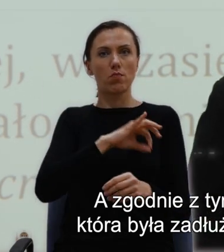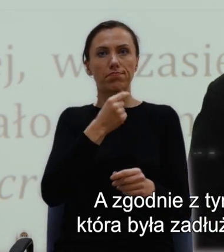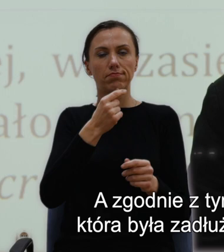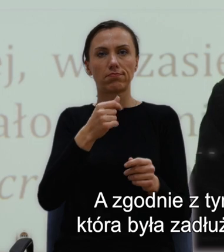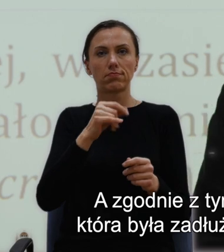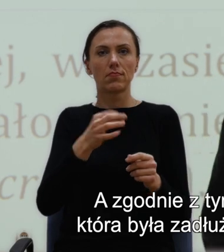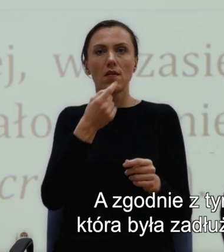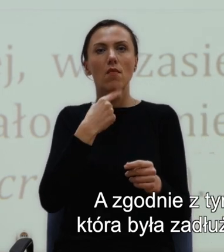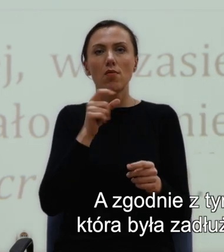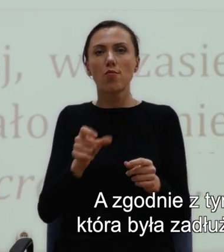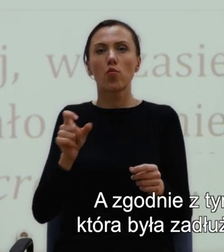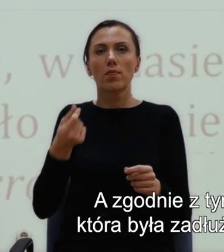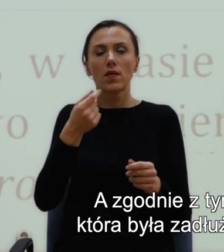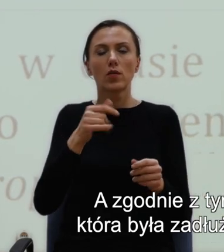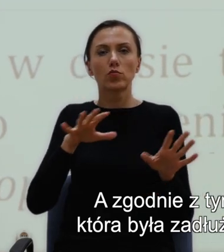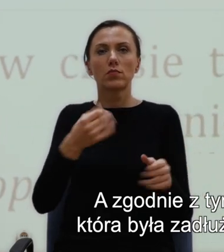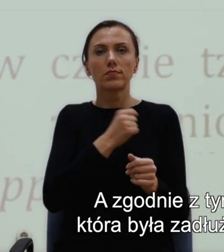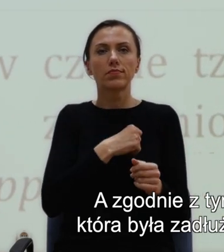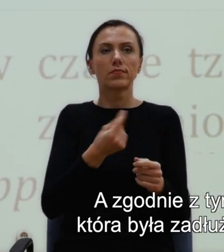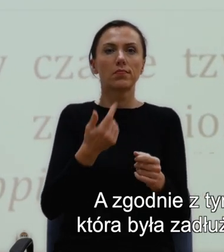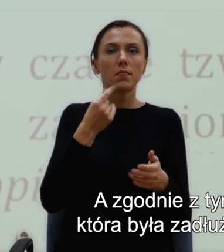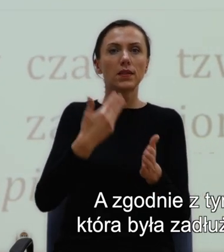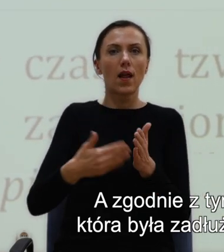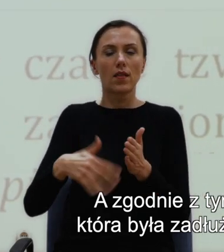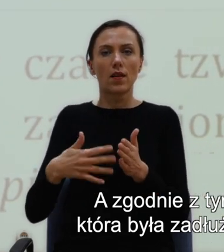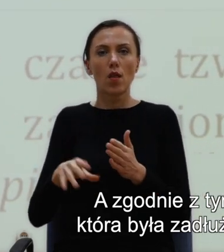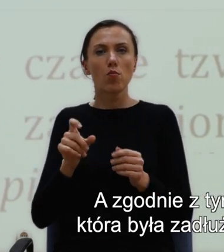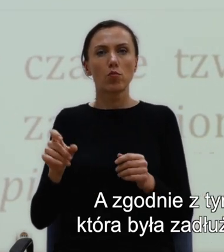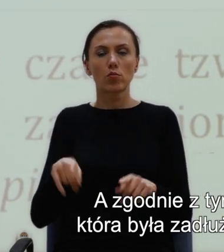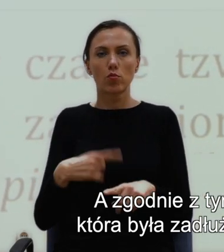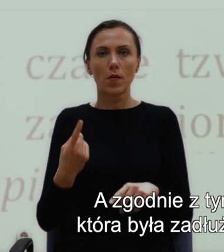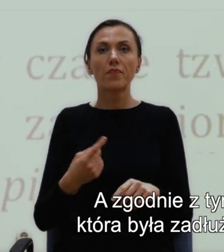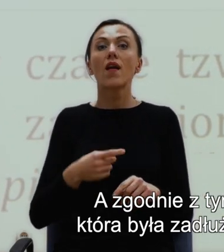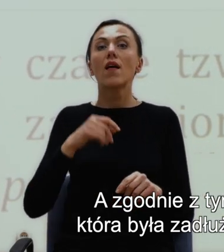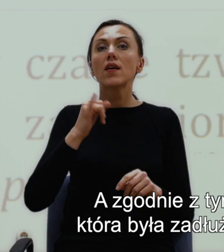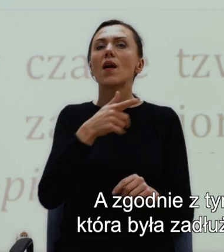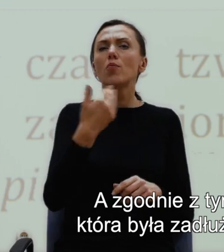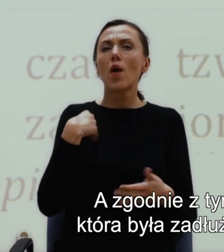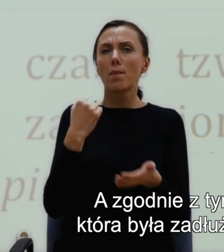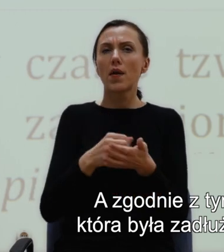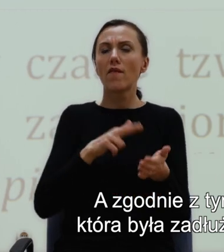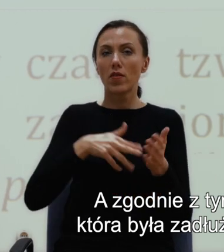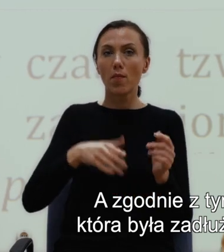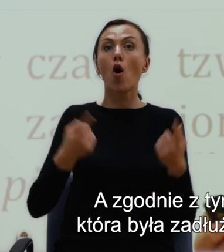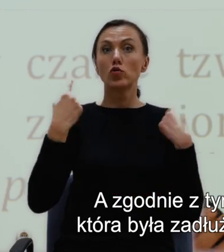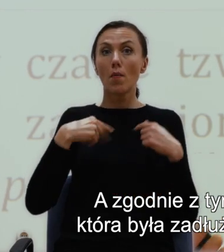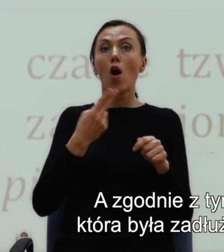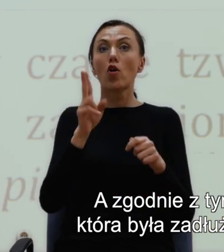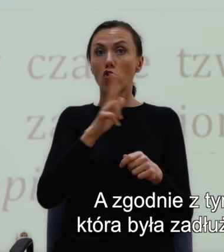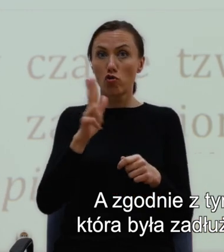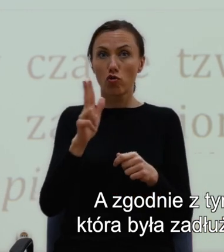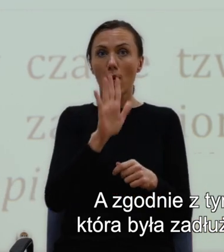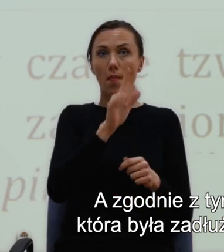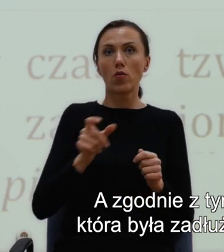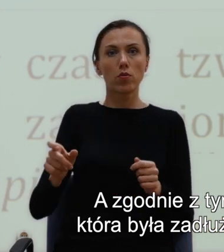A zgodnie z tym, jak stanowiło prawo na południu, osoba, która była